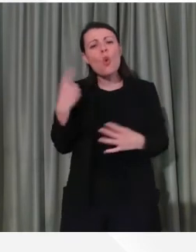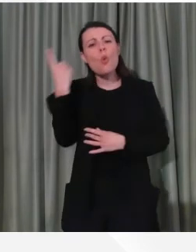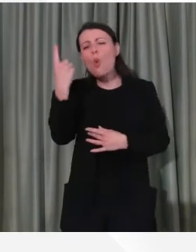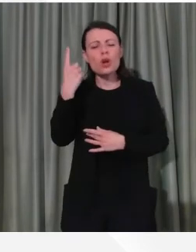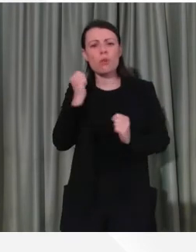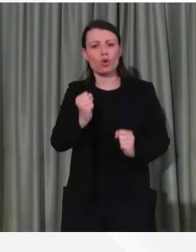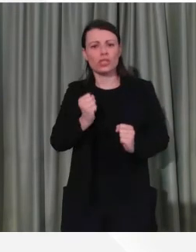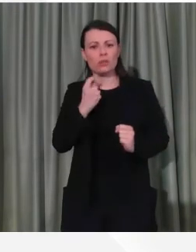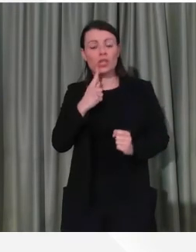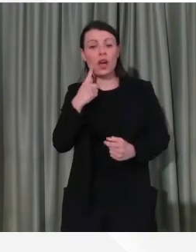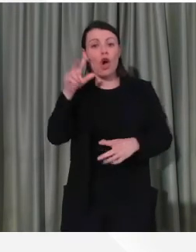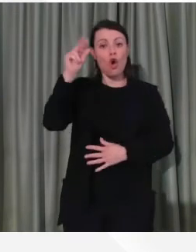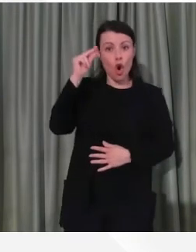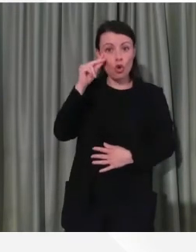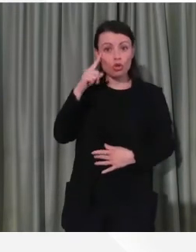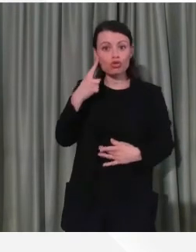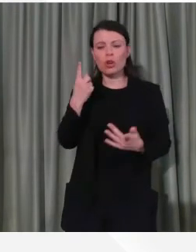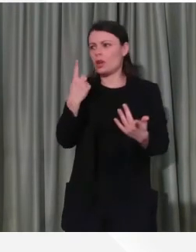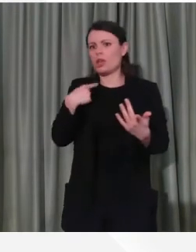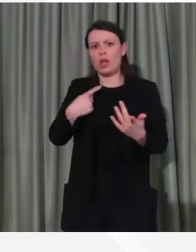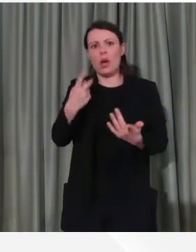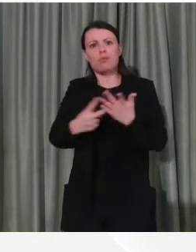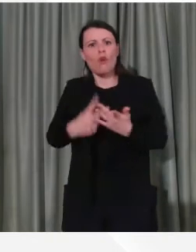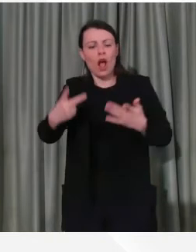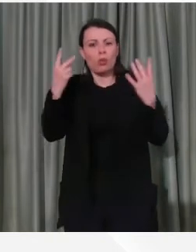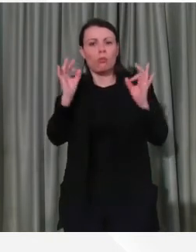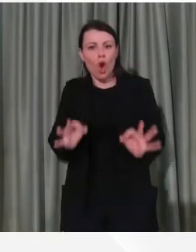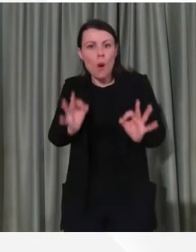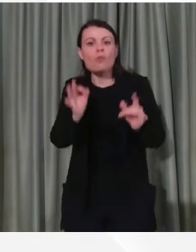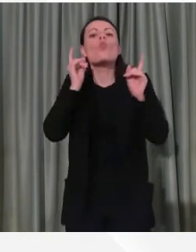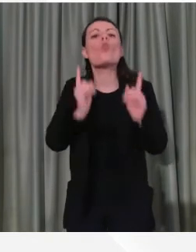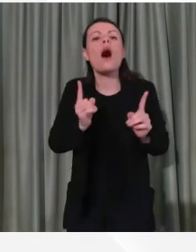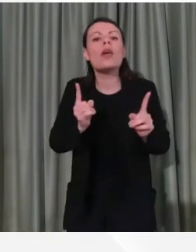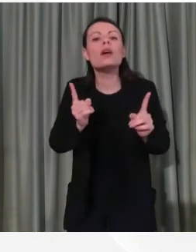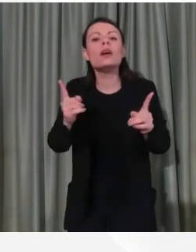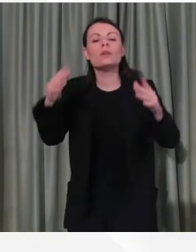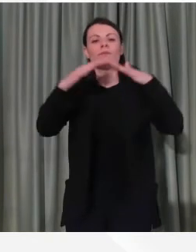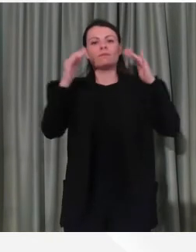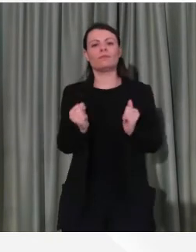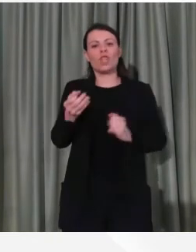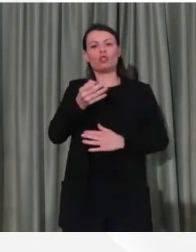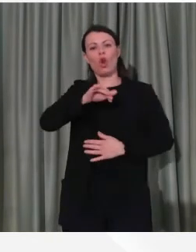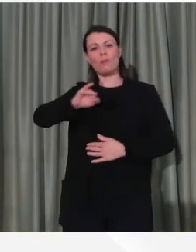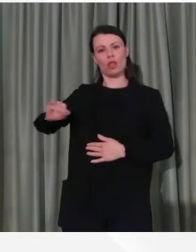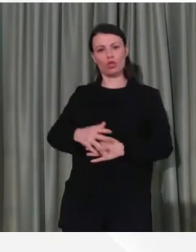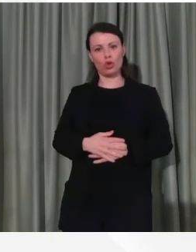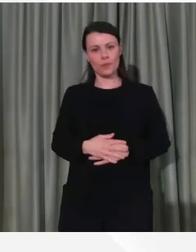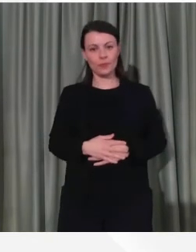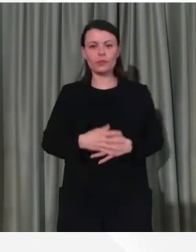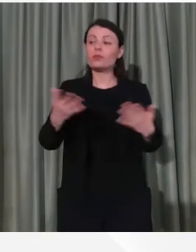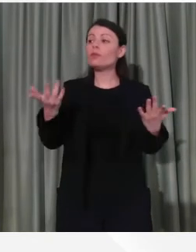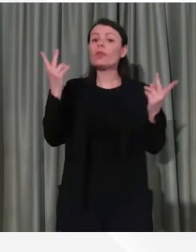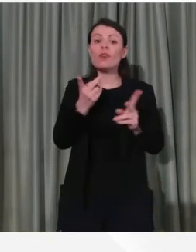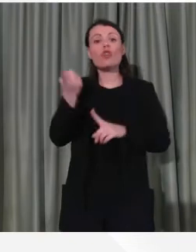vera, testata, che funziona è l'isolamento sociale. Ecco, è un altro appello che abbiamo già rivolto